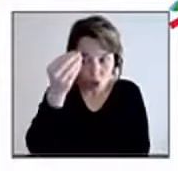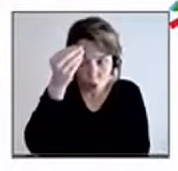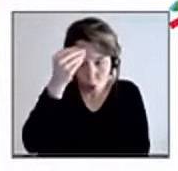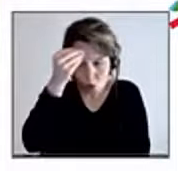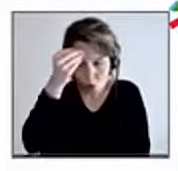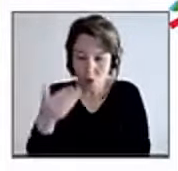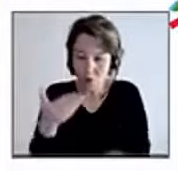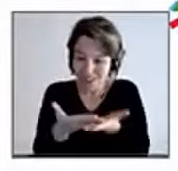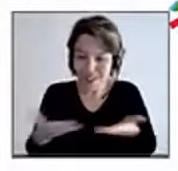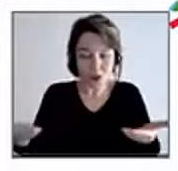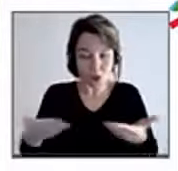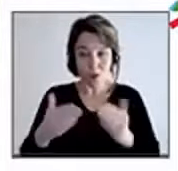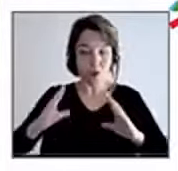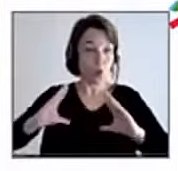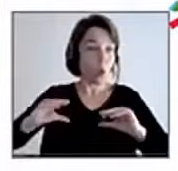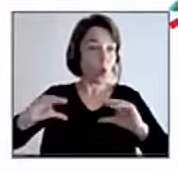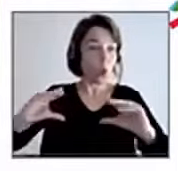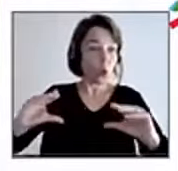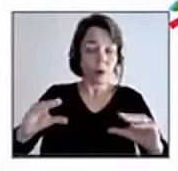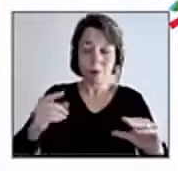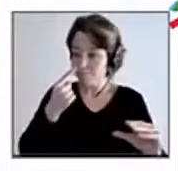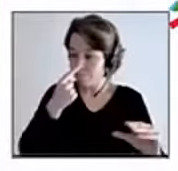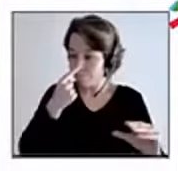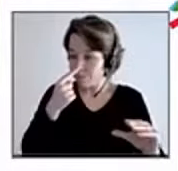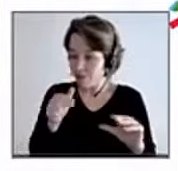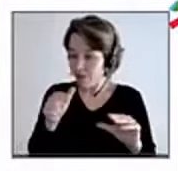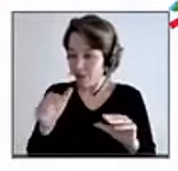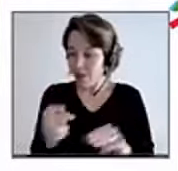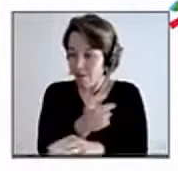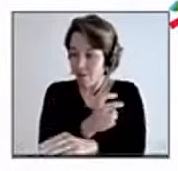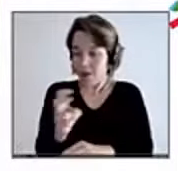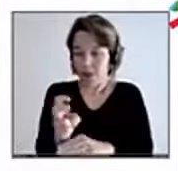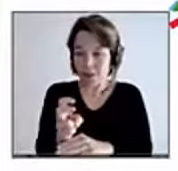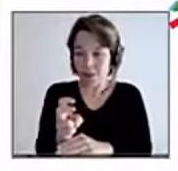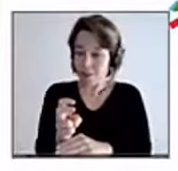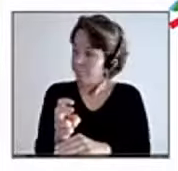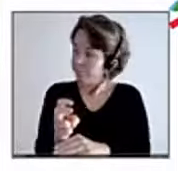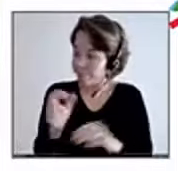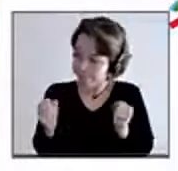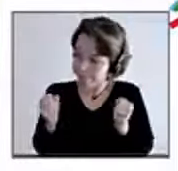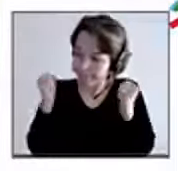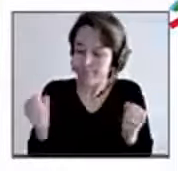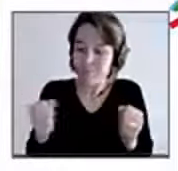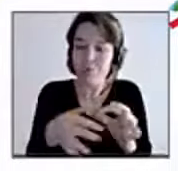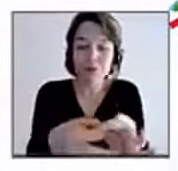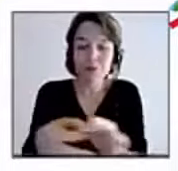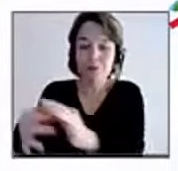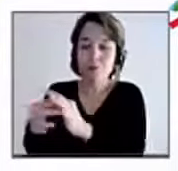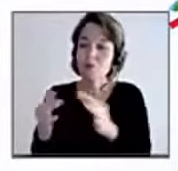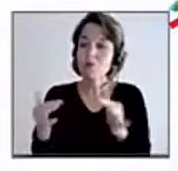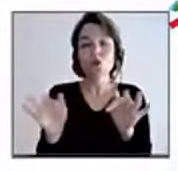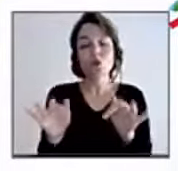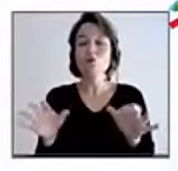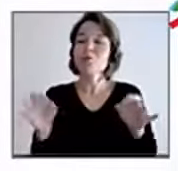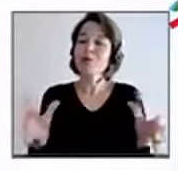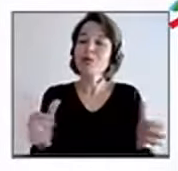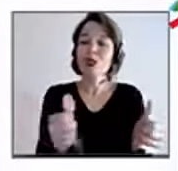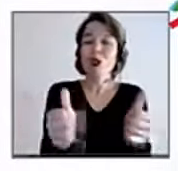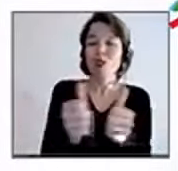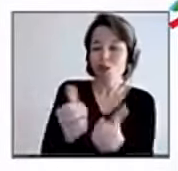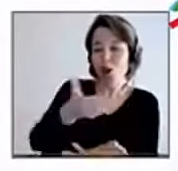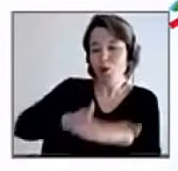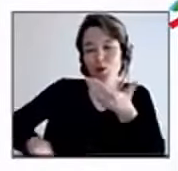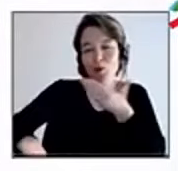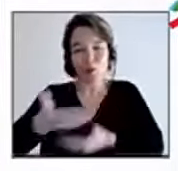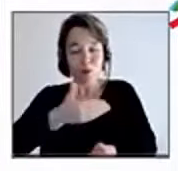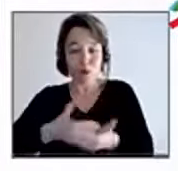nécessité d'une menace pour véritablement faire corps. Être collectif, être fraternel, ce n'est pas simplement se réunir, c'est vraiment faire un ensemble. Donc là, toutes